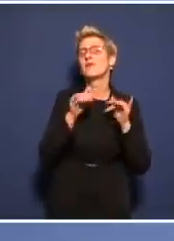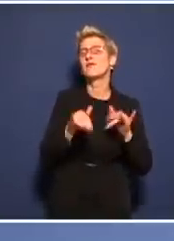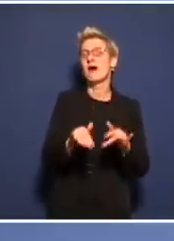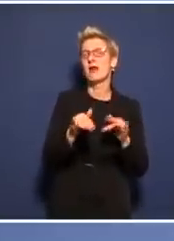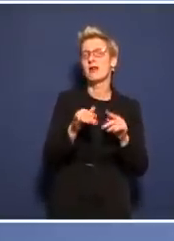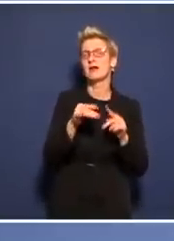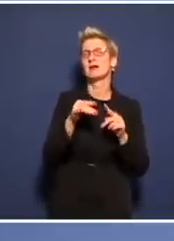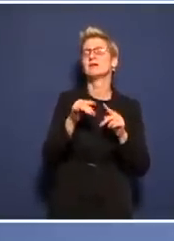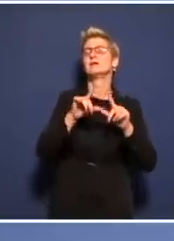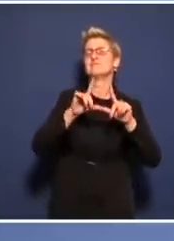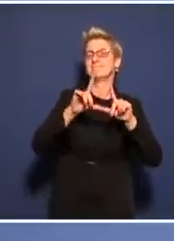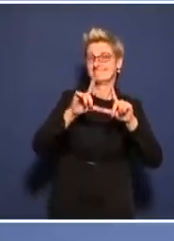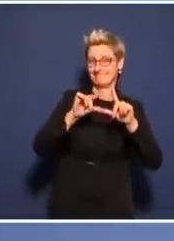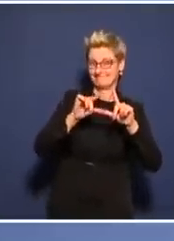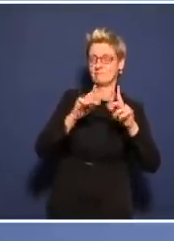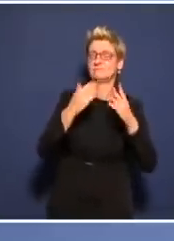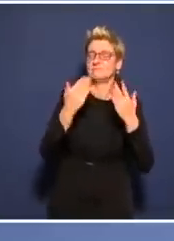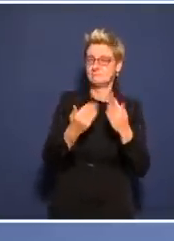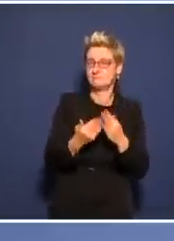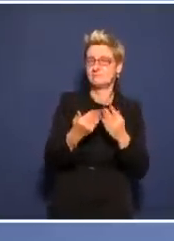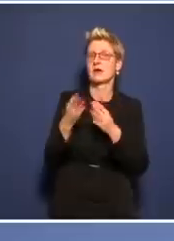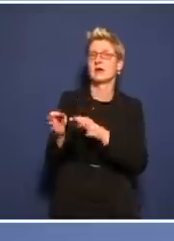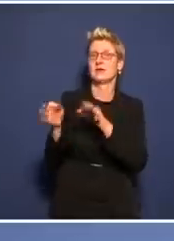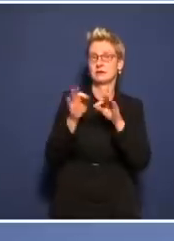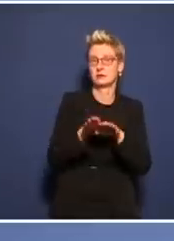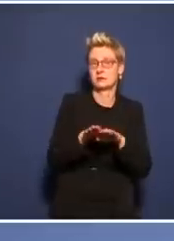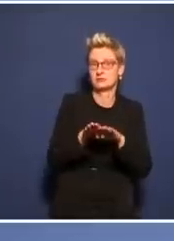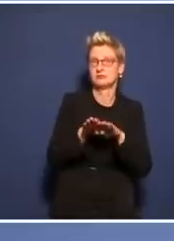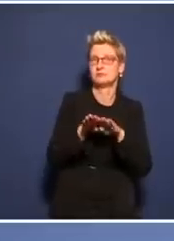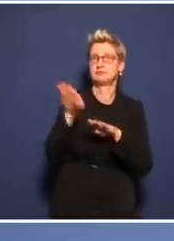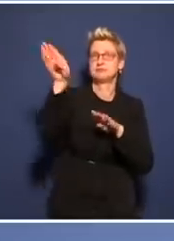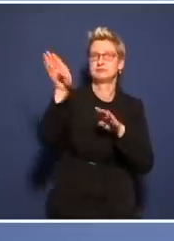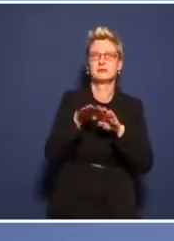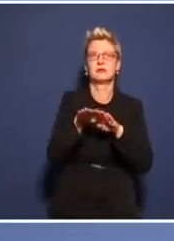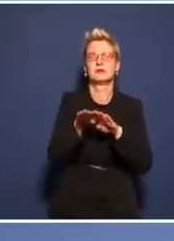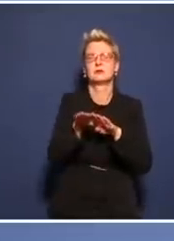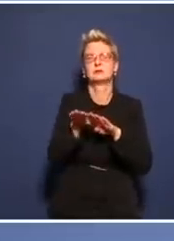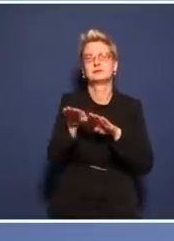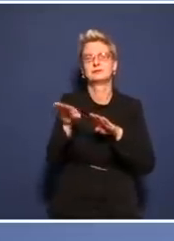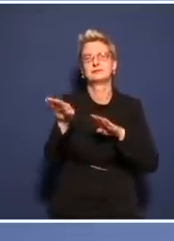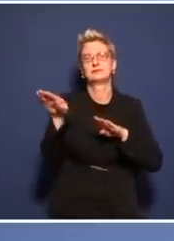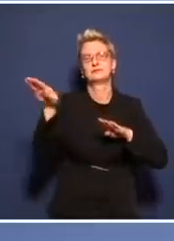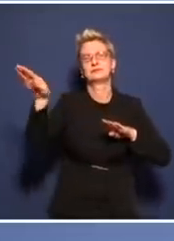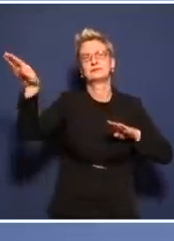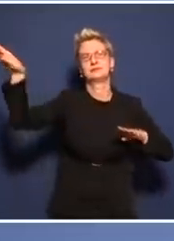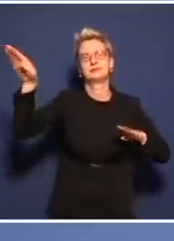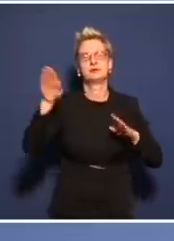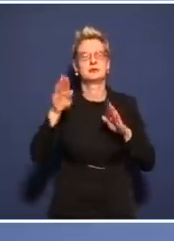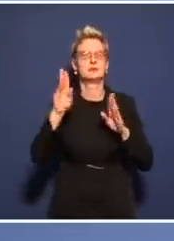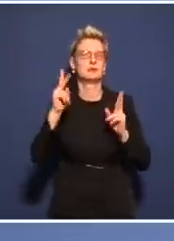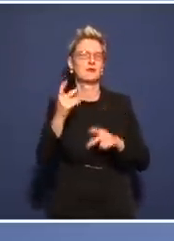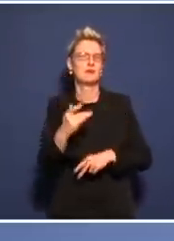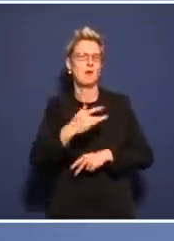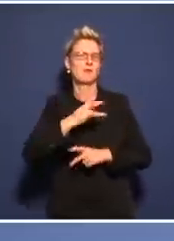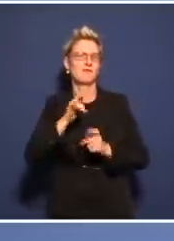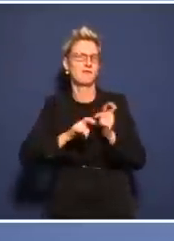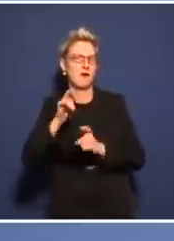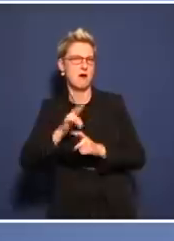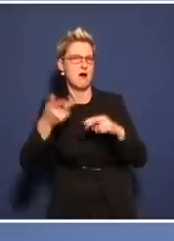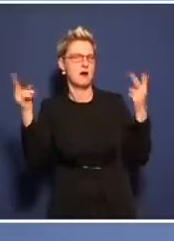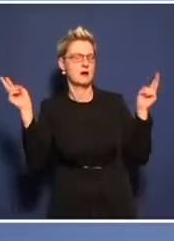so zu strecken und so zu reduzieren, dass wir mit einer möglichst geringen Zahl von Opfern durch diese Welle